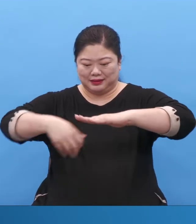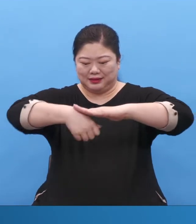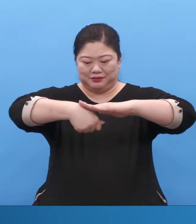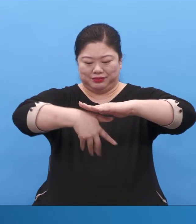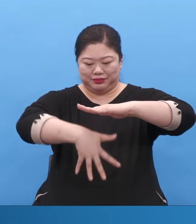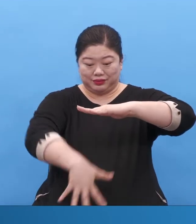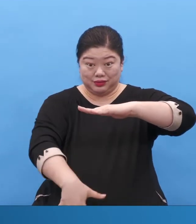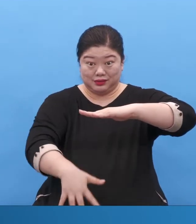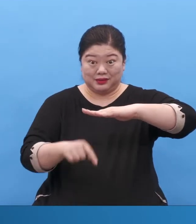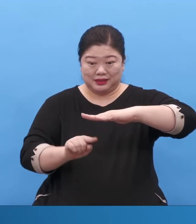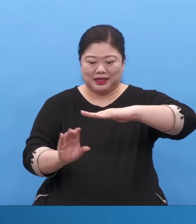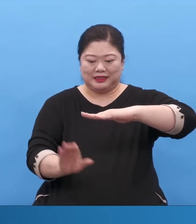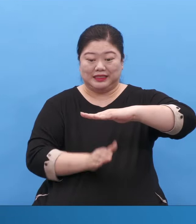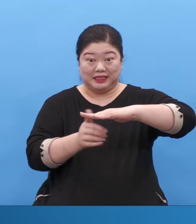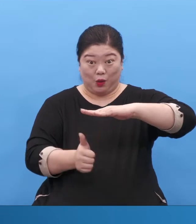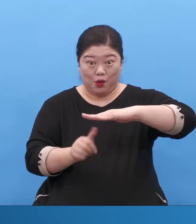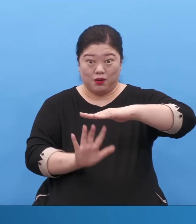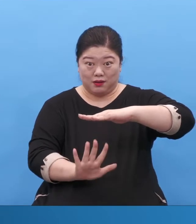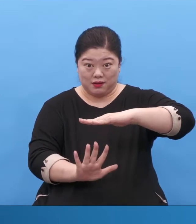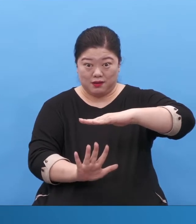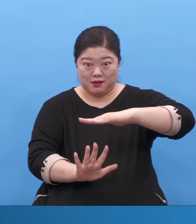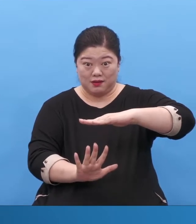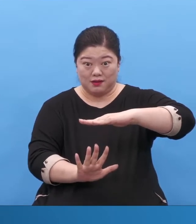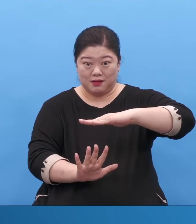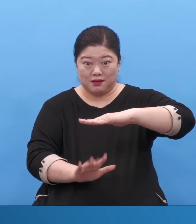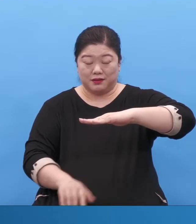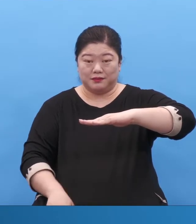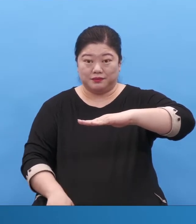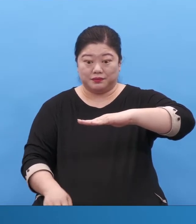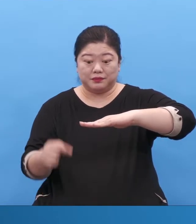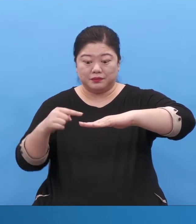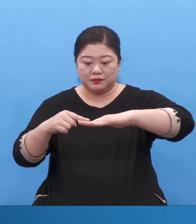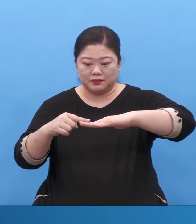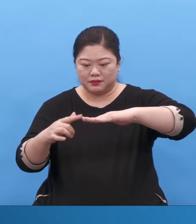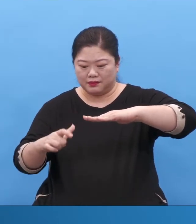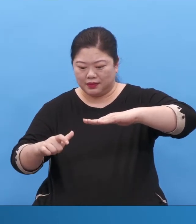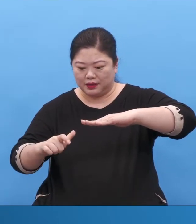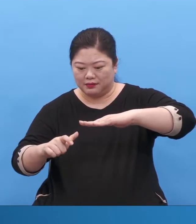밑에 그대로 있는 그 부분입니다.